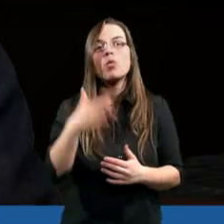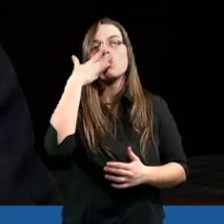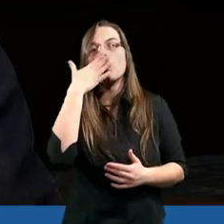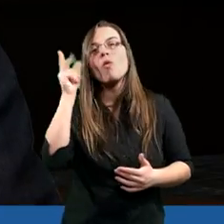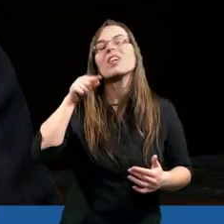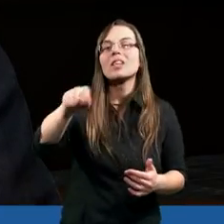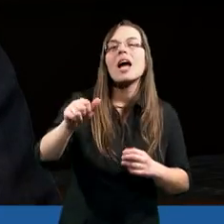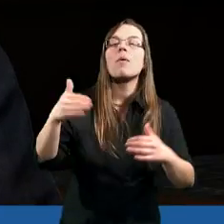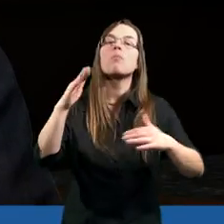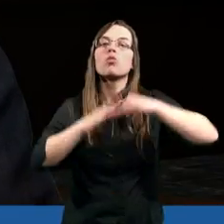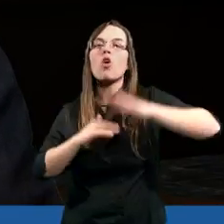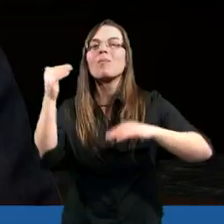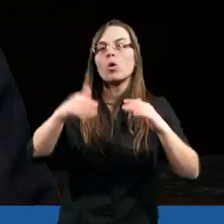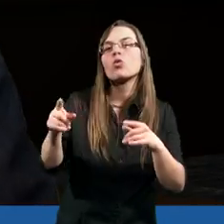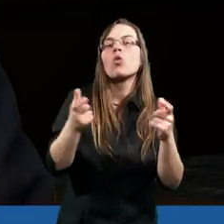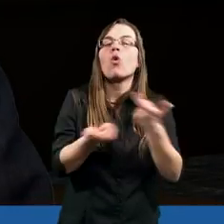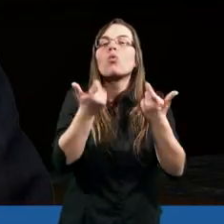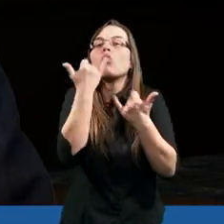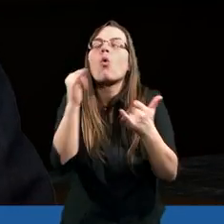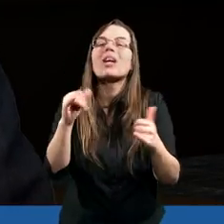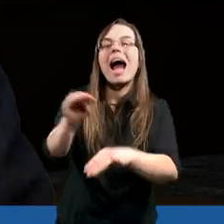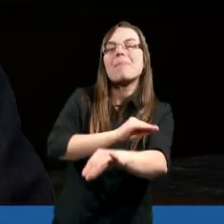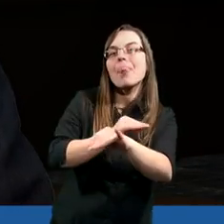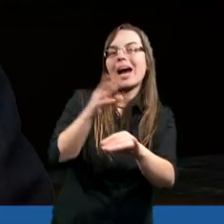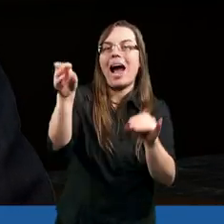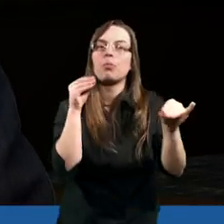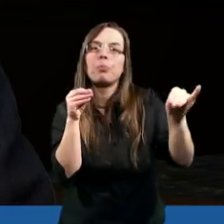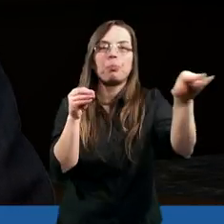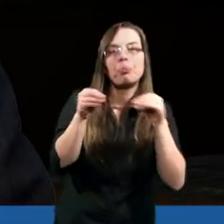to mówi, że do tej budowli można użyć różnych materiałów.